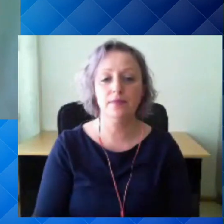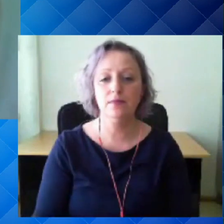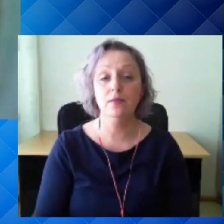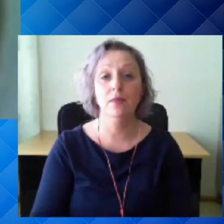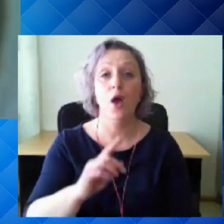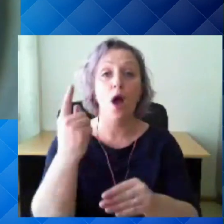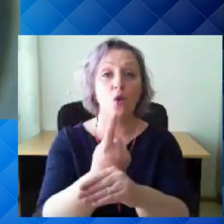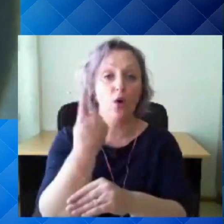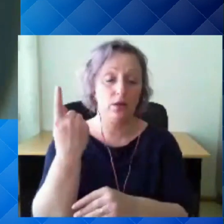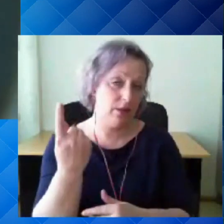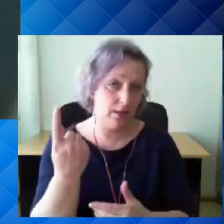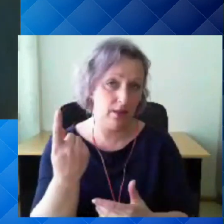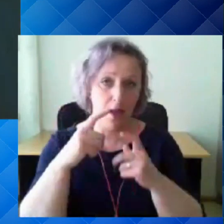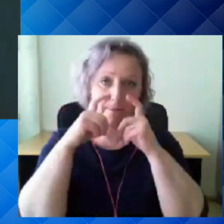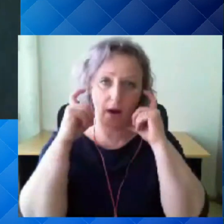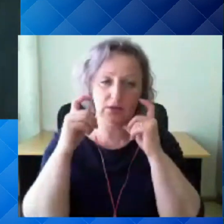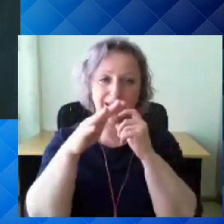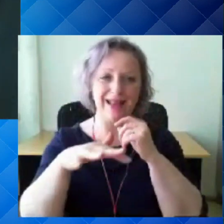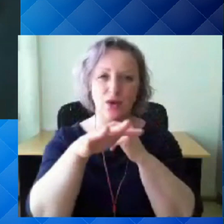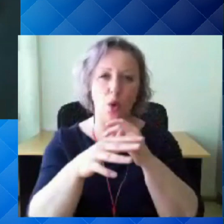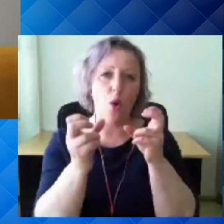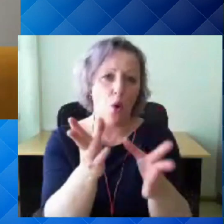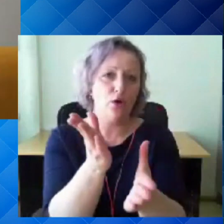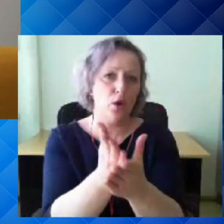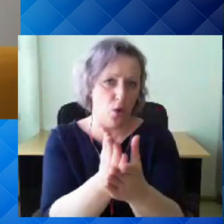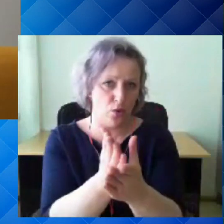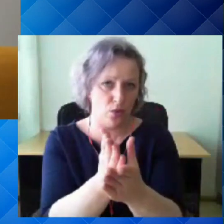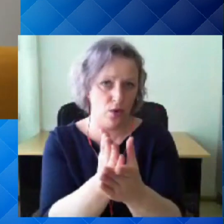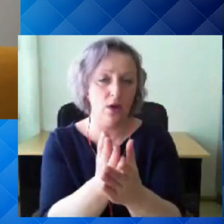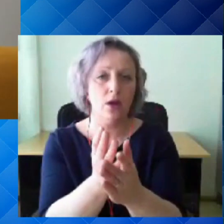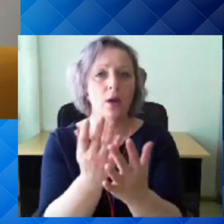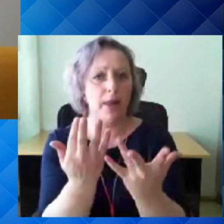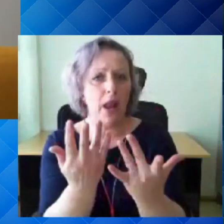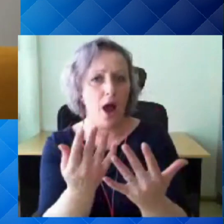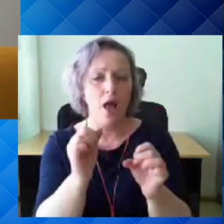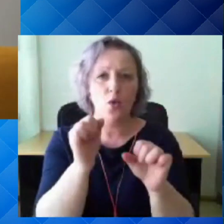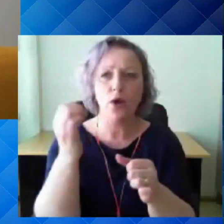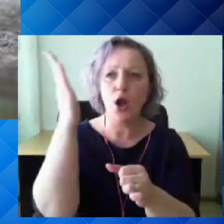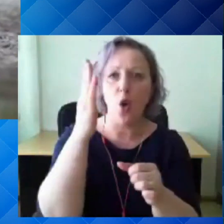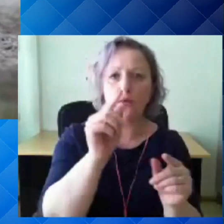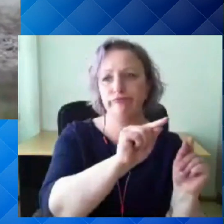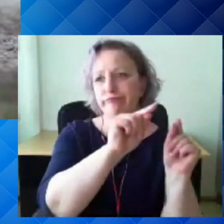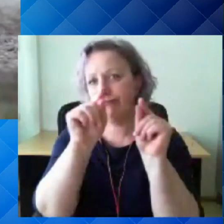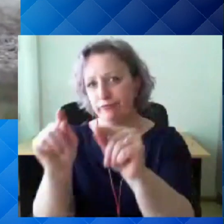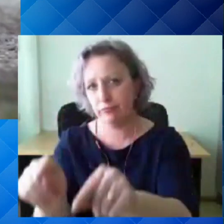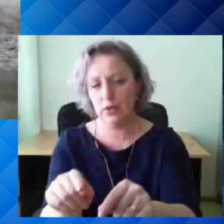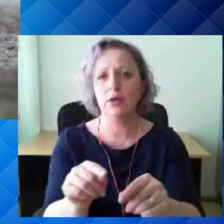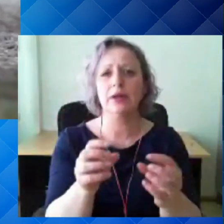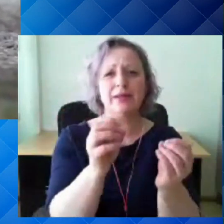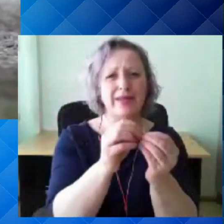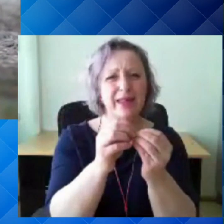Ühekordne mask on keskkonnale ohtlik sellisel juhul, kuidas hatub loodusesse. Tihtilugu